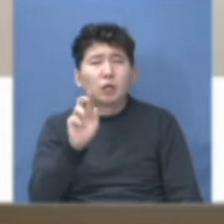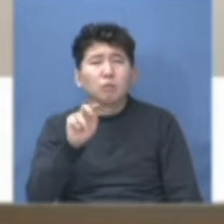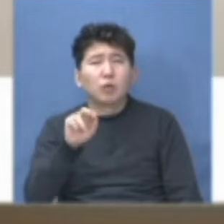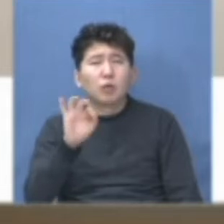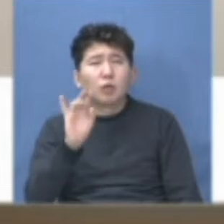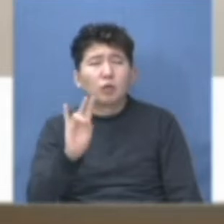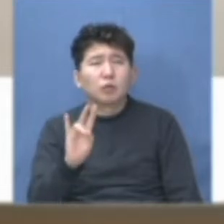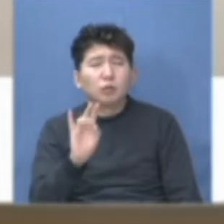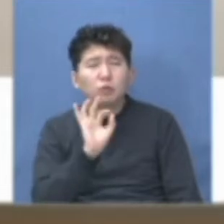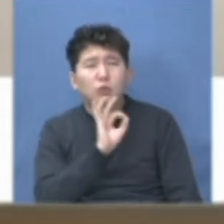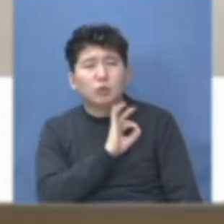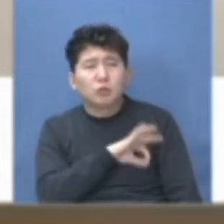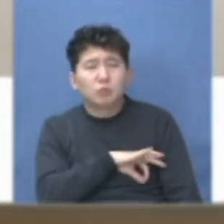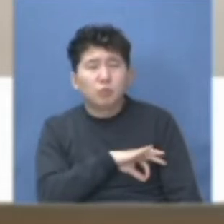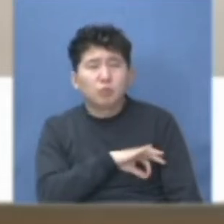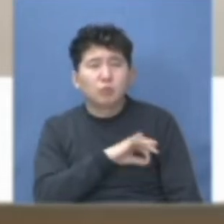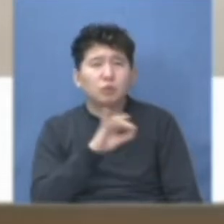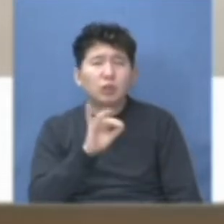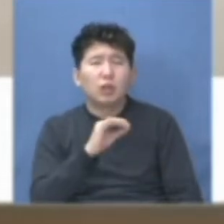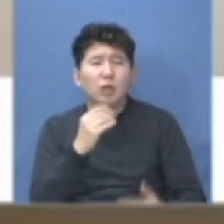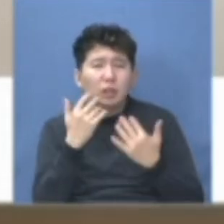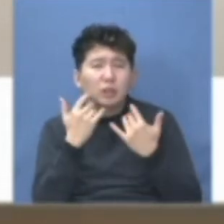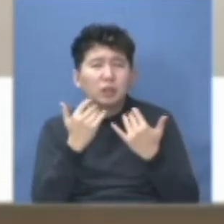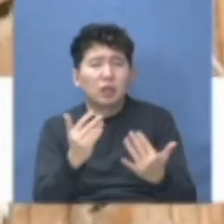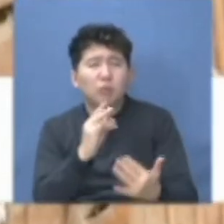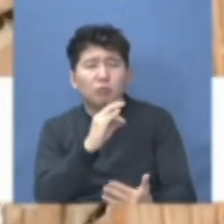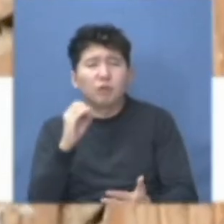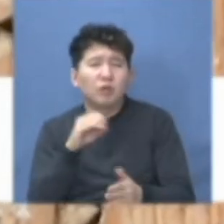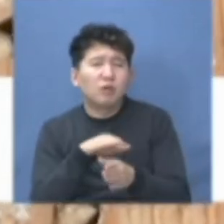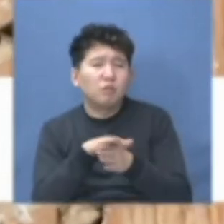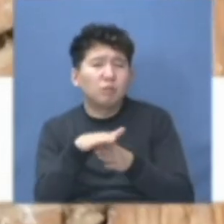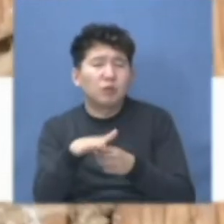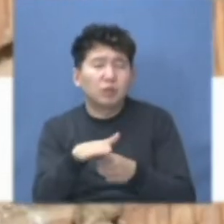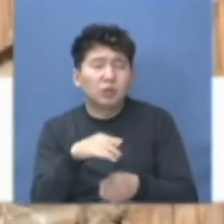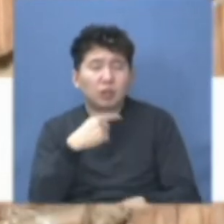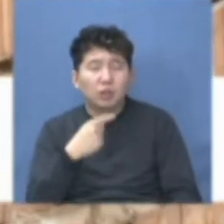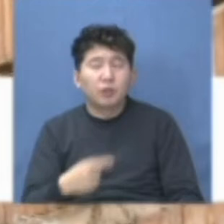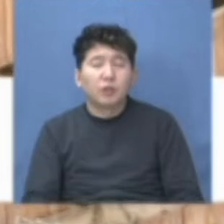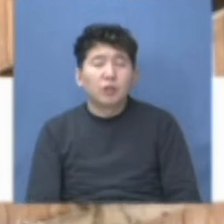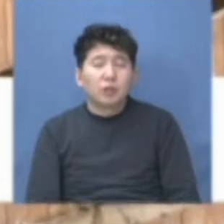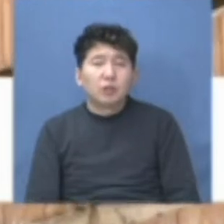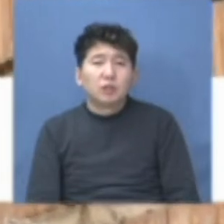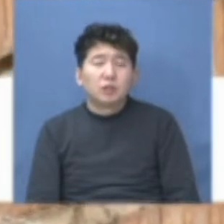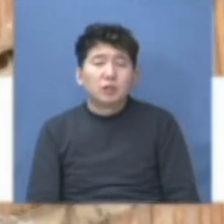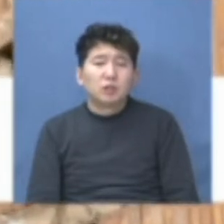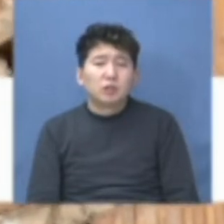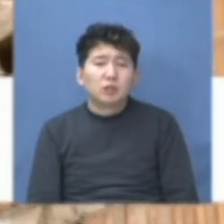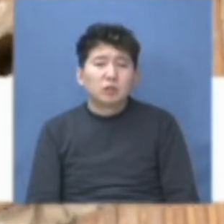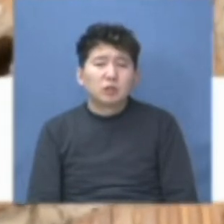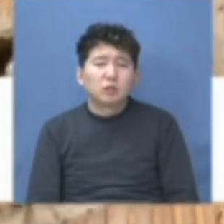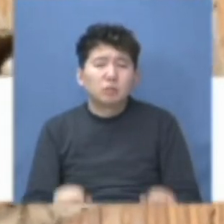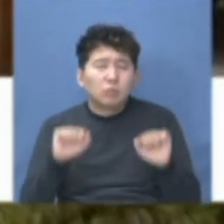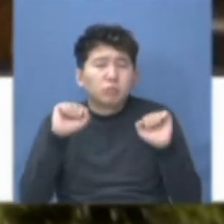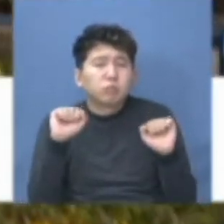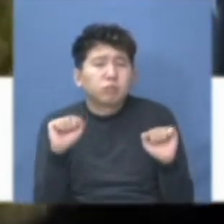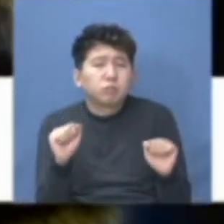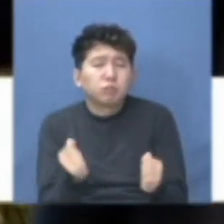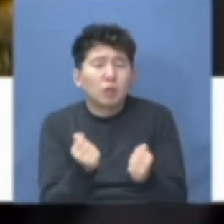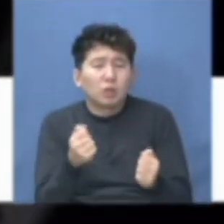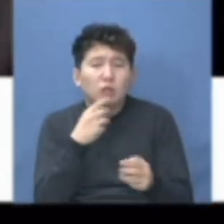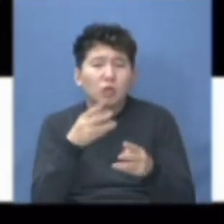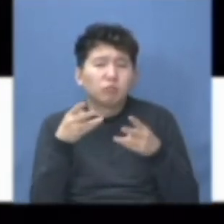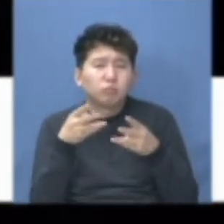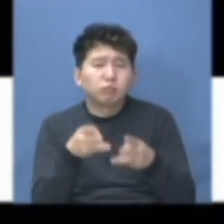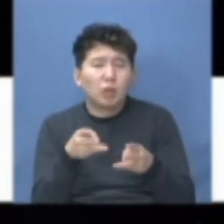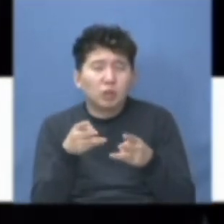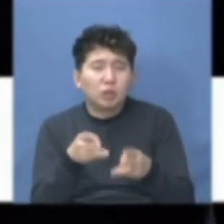және пайдалану талаптарының сақтау мауына қатысты. Брифингте құтқарушылар аязды күндері баспанасын 5-5 жылы татын тұрғын